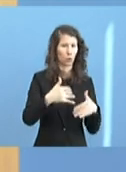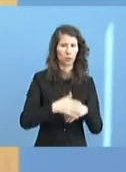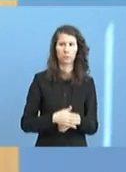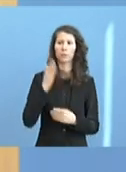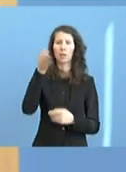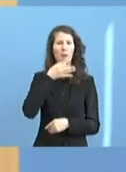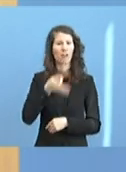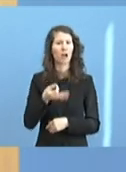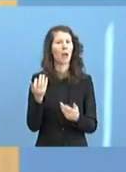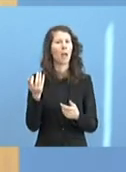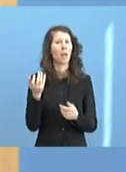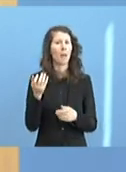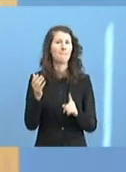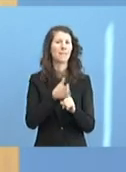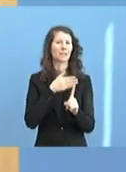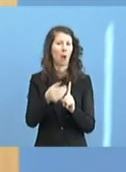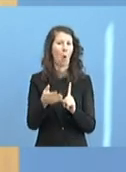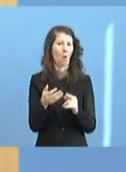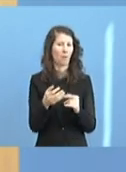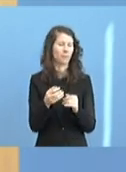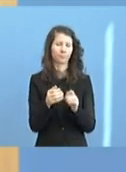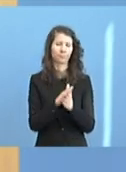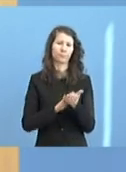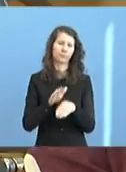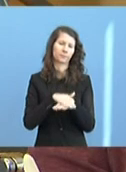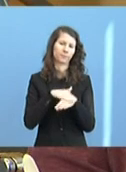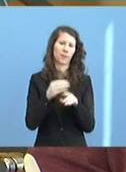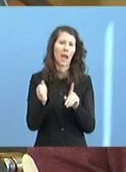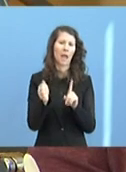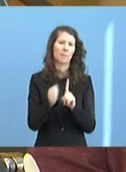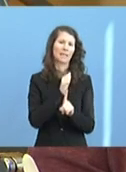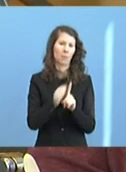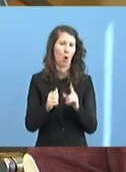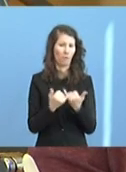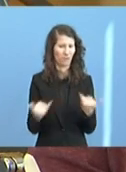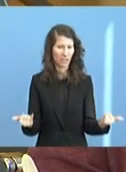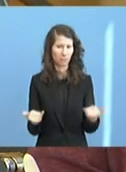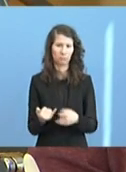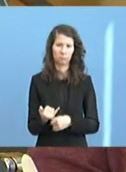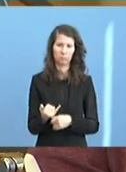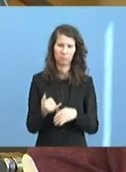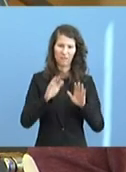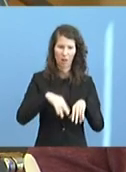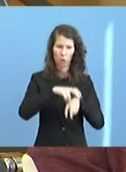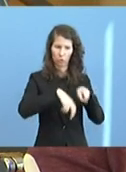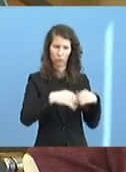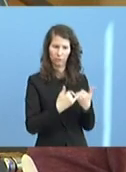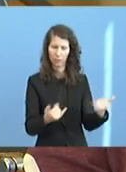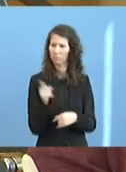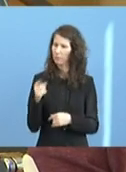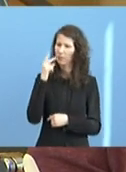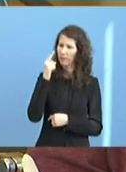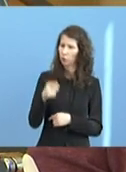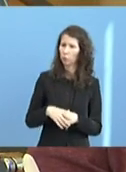missbraucht wird? Von wem? In dem tatsächlich die Leute vielleicht doch nicht betroffen sind, aber sich jetzt versuchen, damit